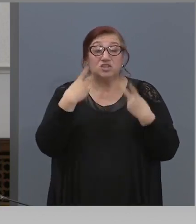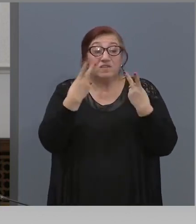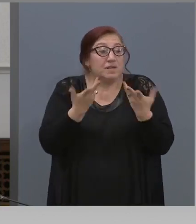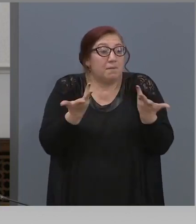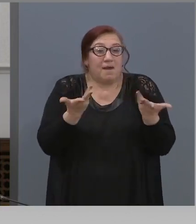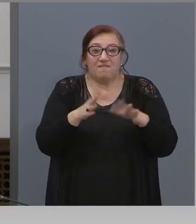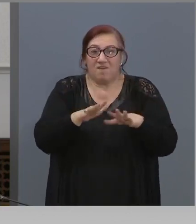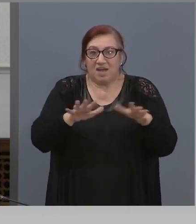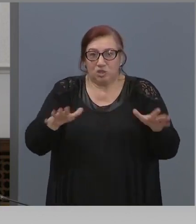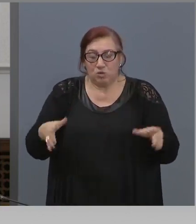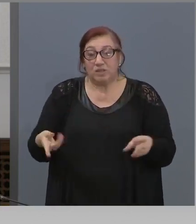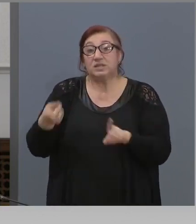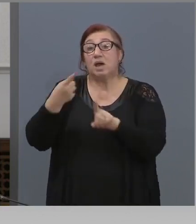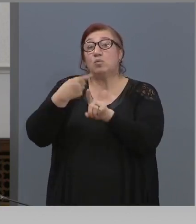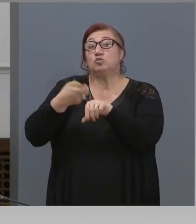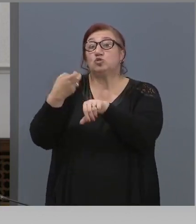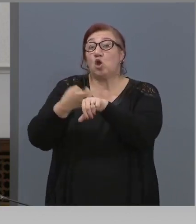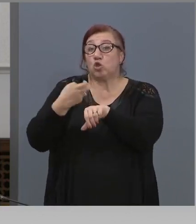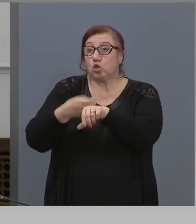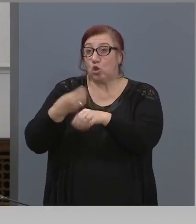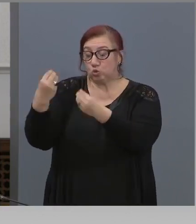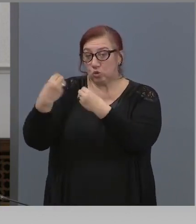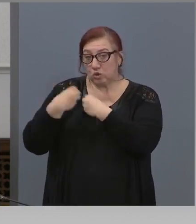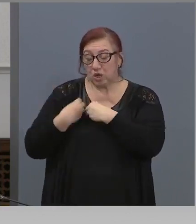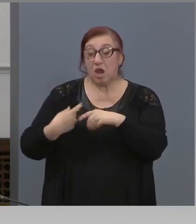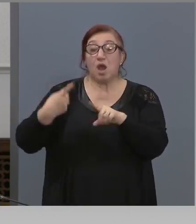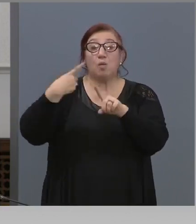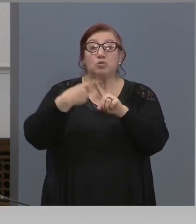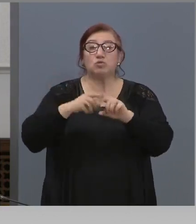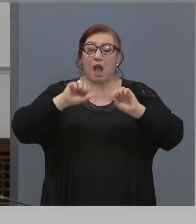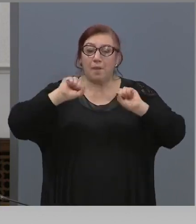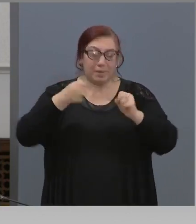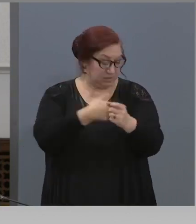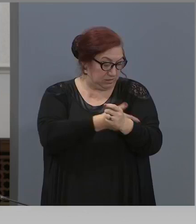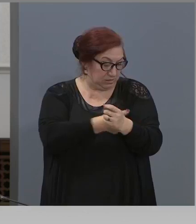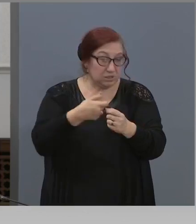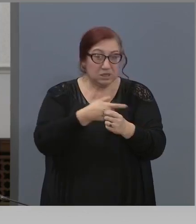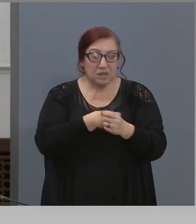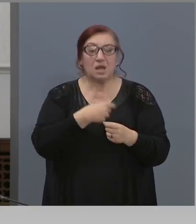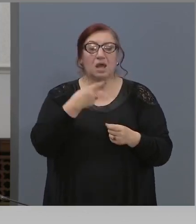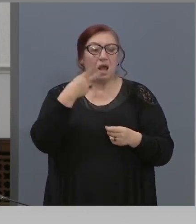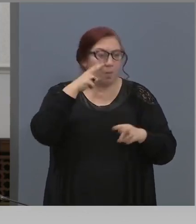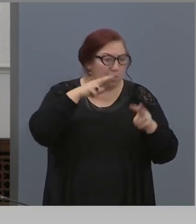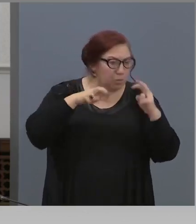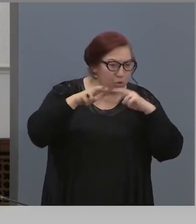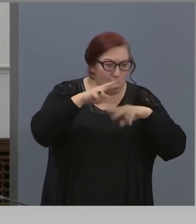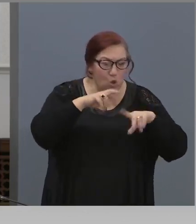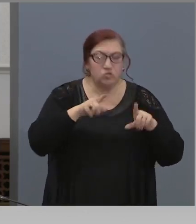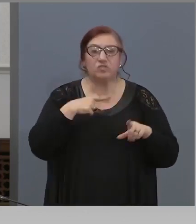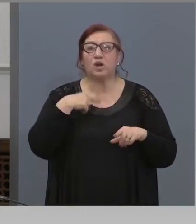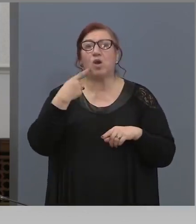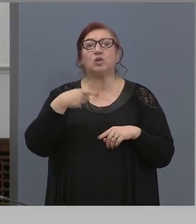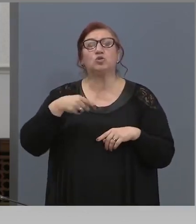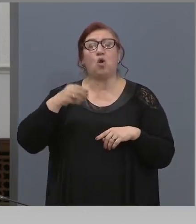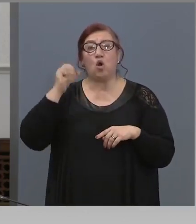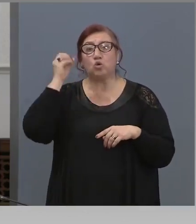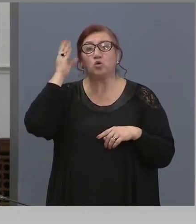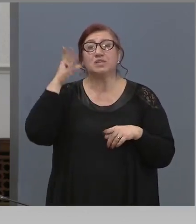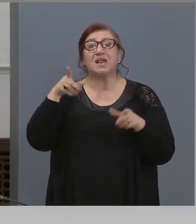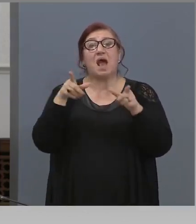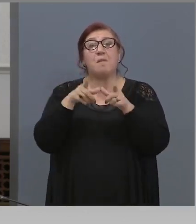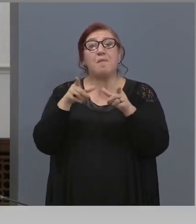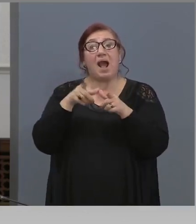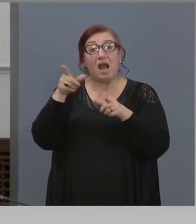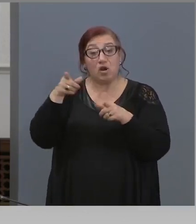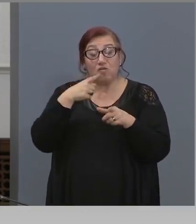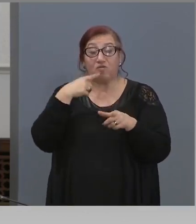и от това, което бързите тестови, изследванията и социологическите проучвания и това, с което и с доцент Мангъров, видяхте, включително